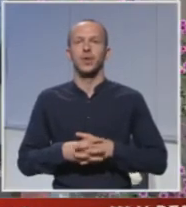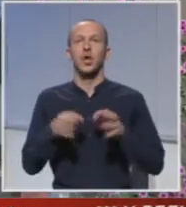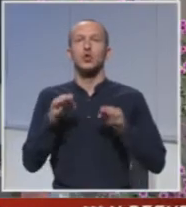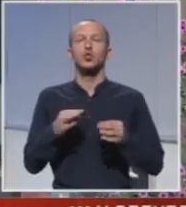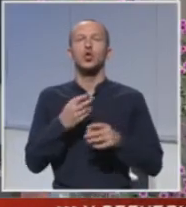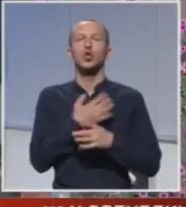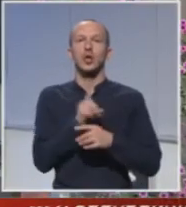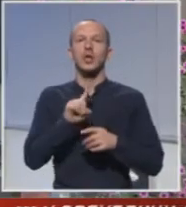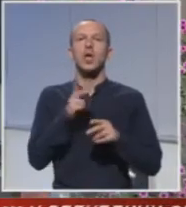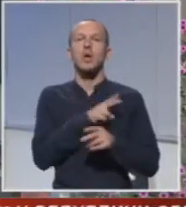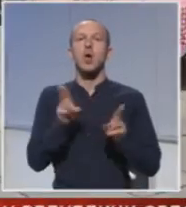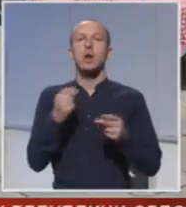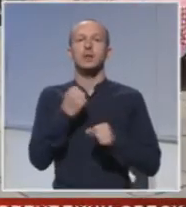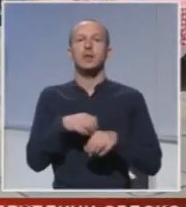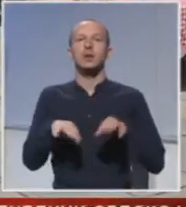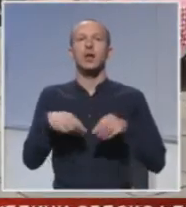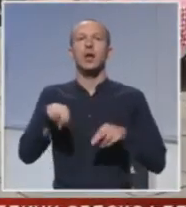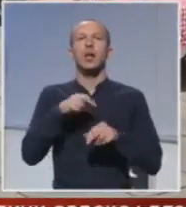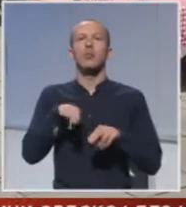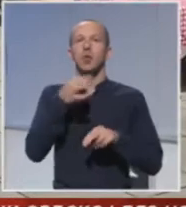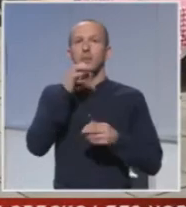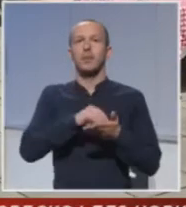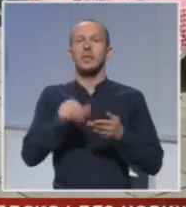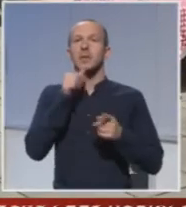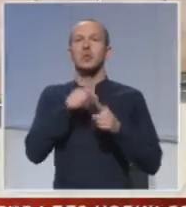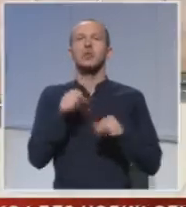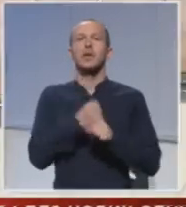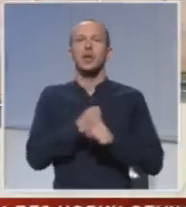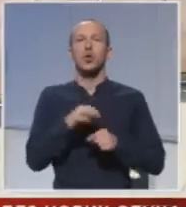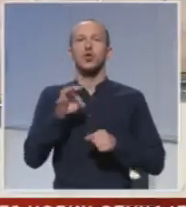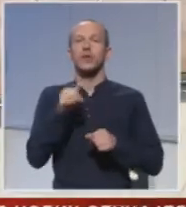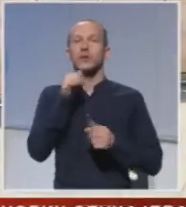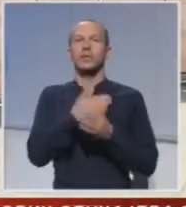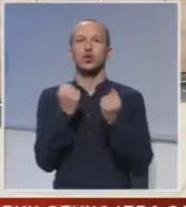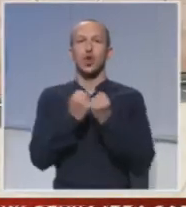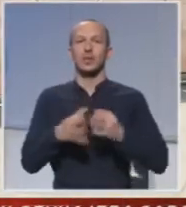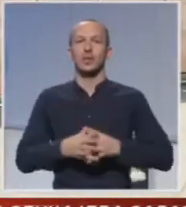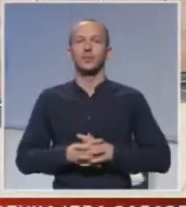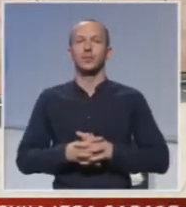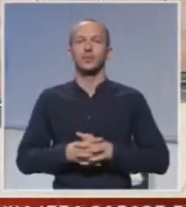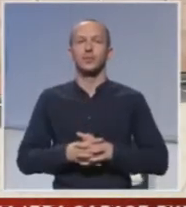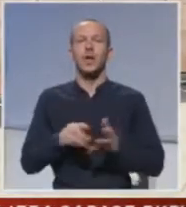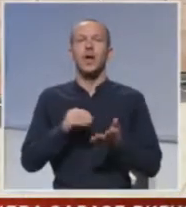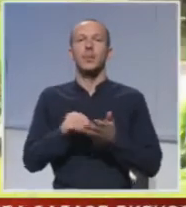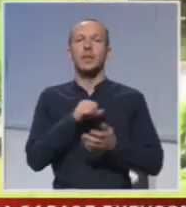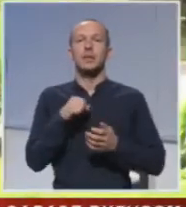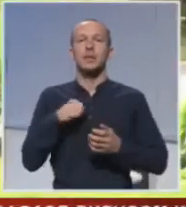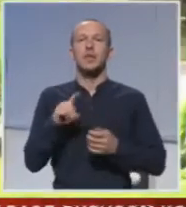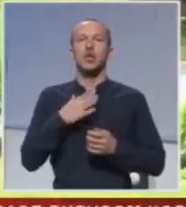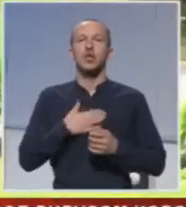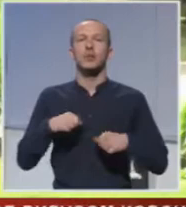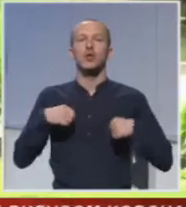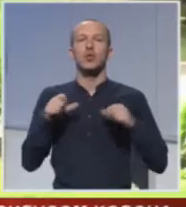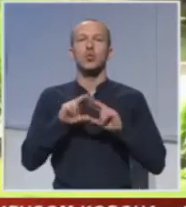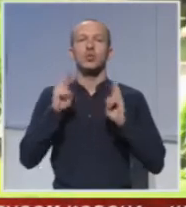Stručni žirin je imao lag zadatak da odabere najbolje pjesme i prozne radove osnovaca i srednjoškolaca. Pisala sam da ne želim